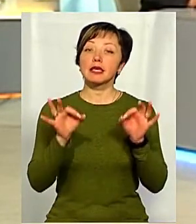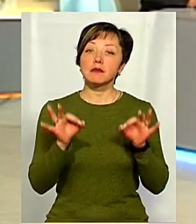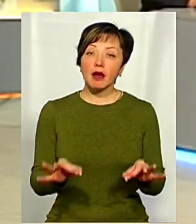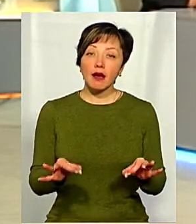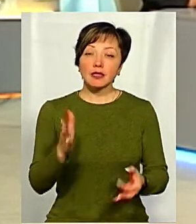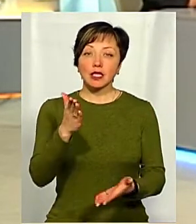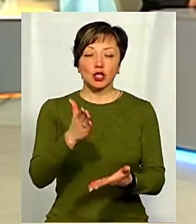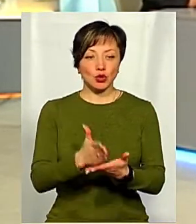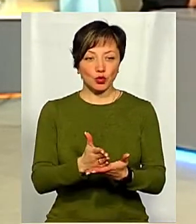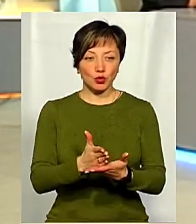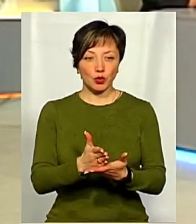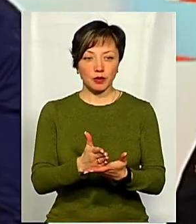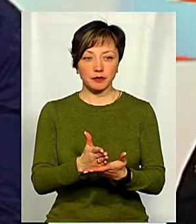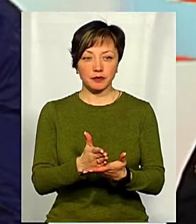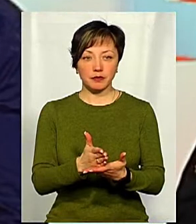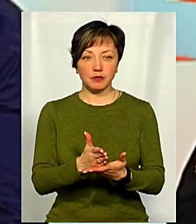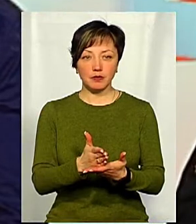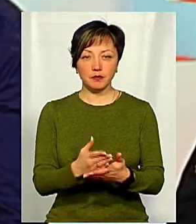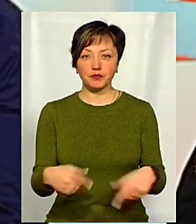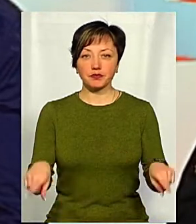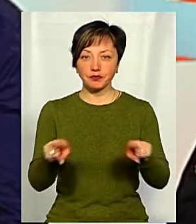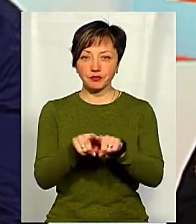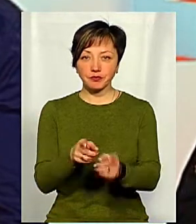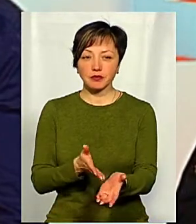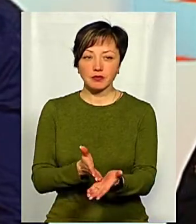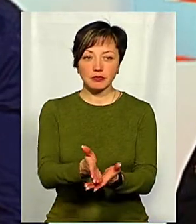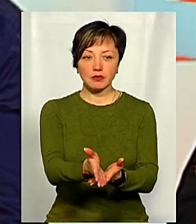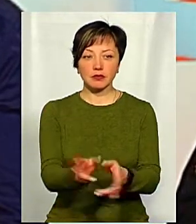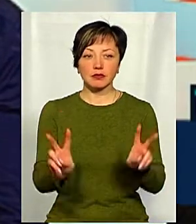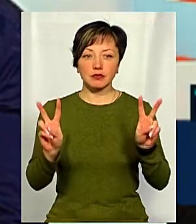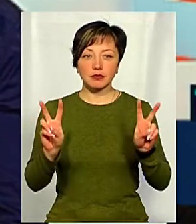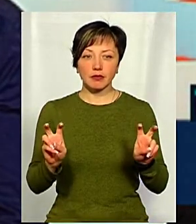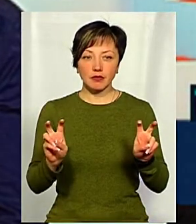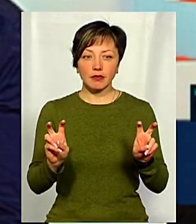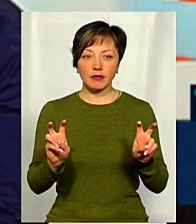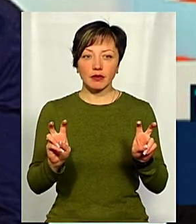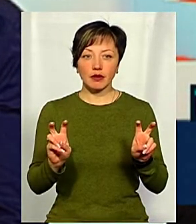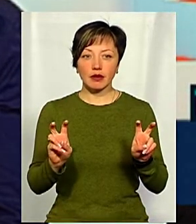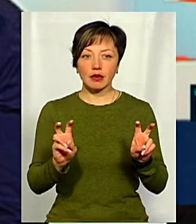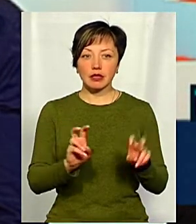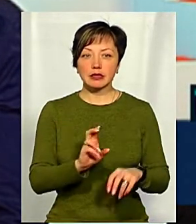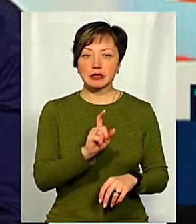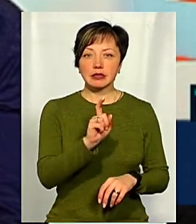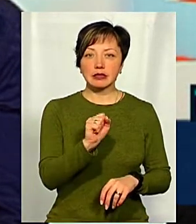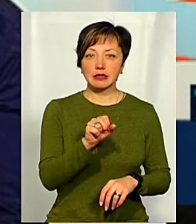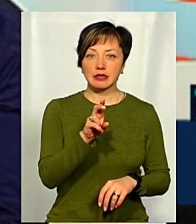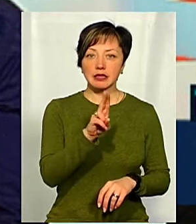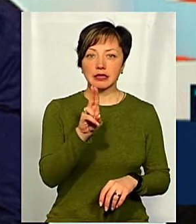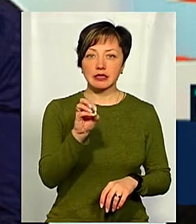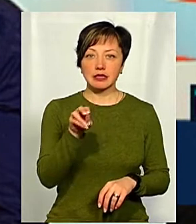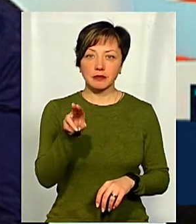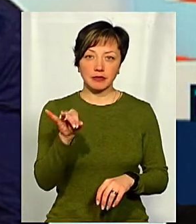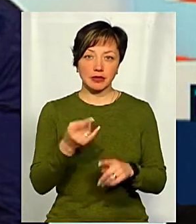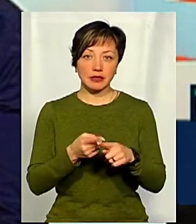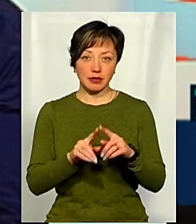Насправді, існує такий напрямок, який називається так звані зацепери. Це саме той випадок, про